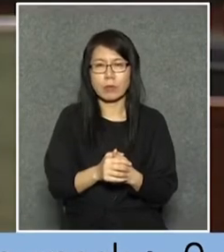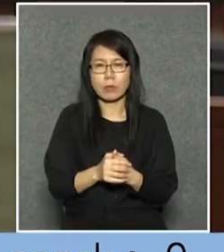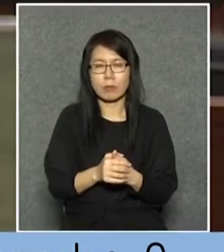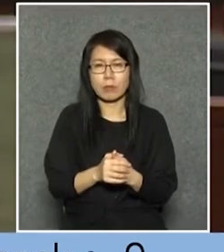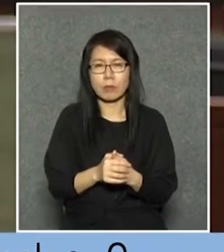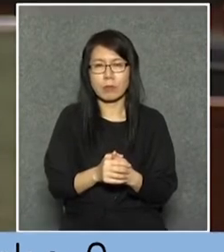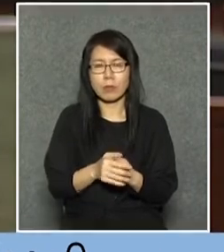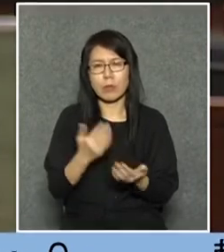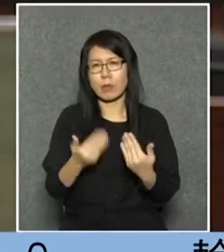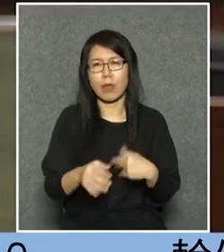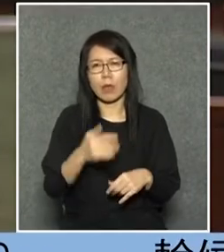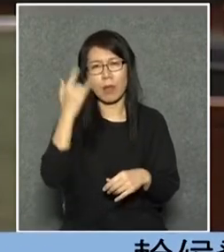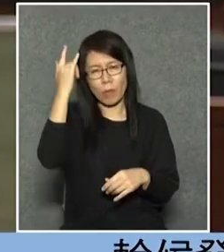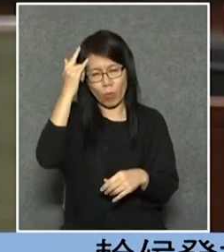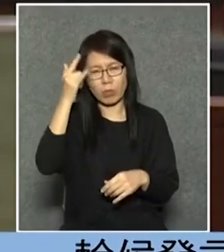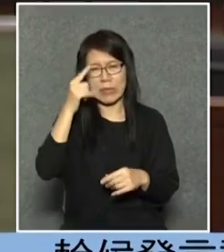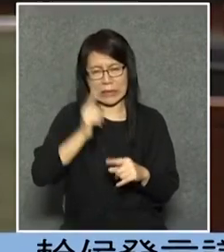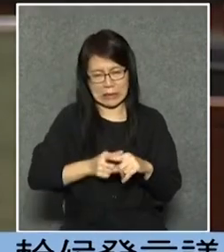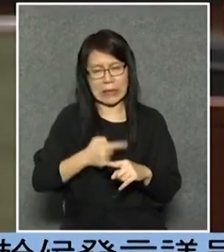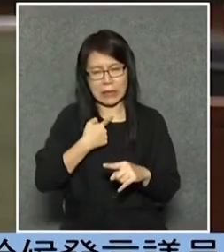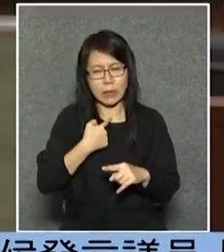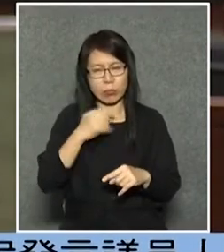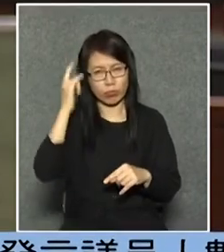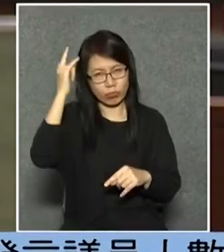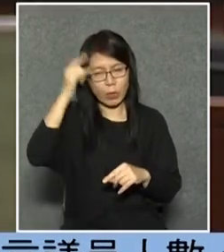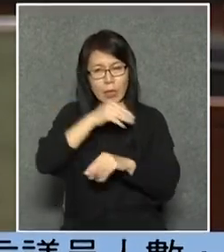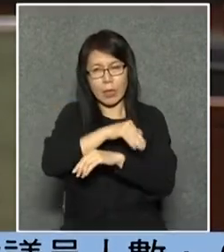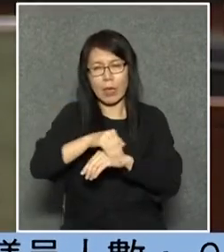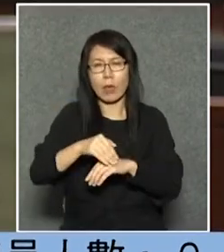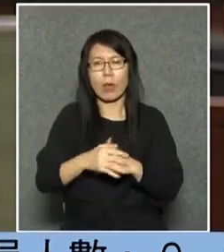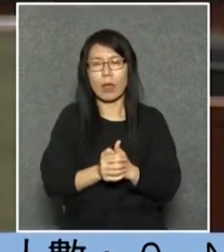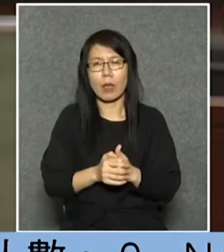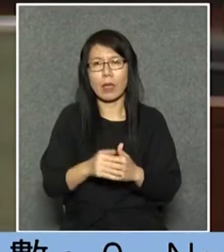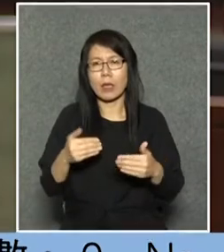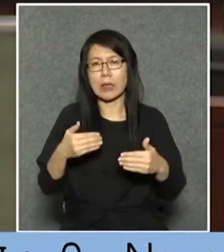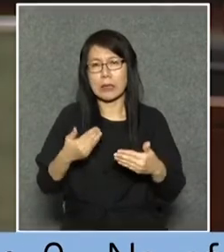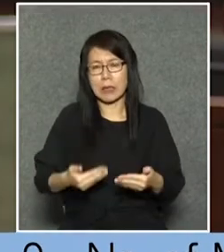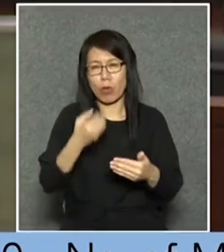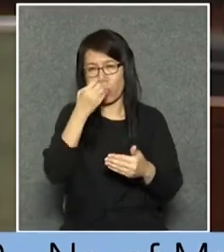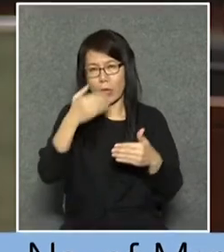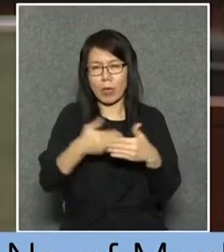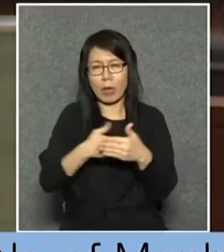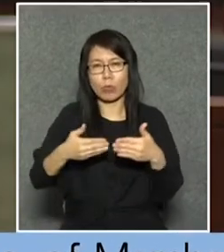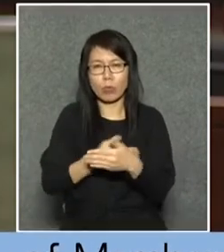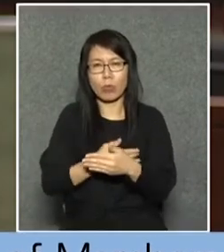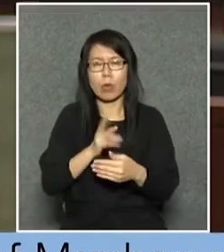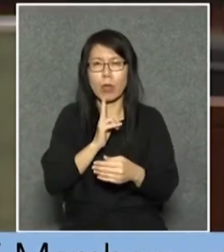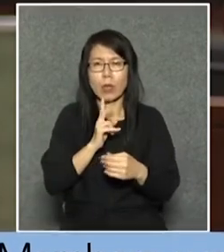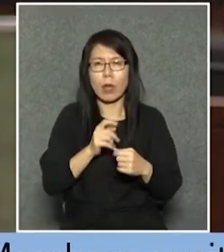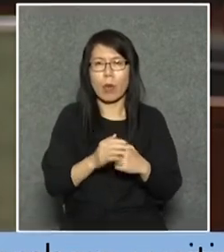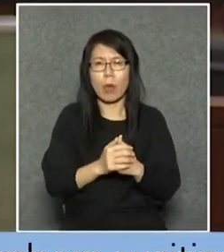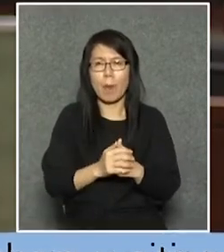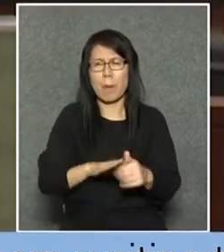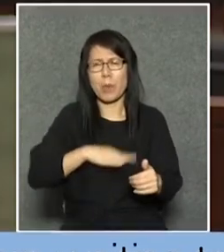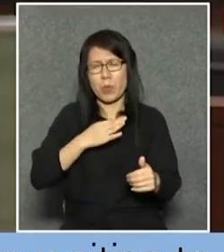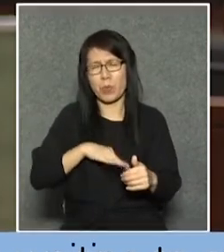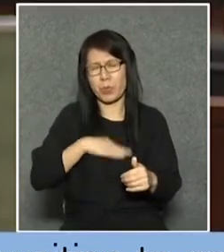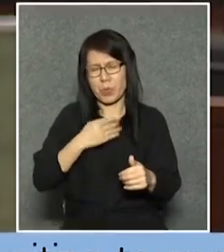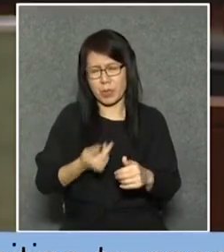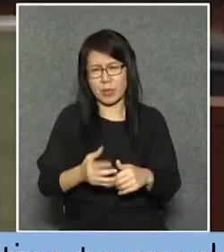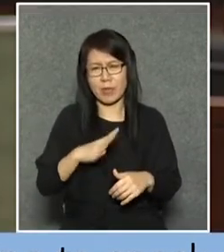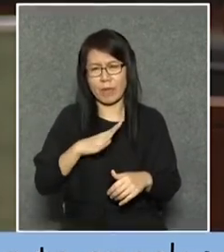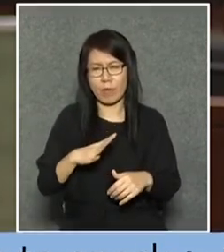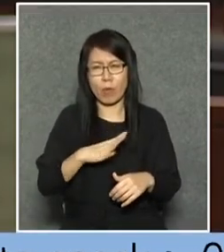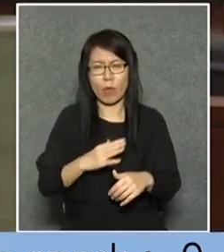但這個夢應該發的因為我們現在香港的交通已經是達到一個飽和而